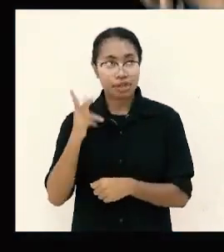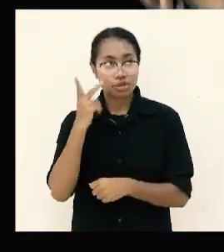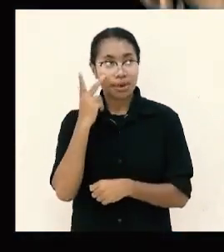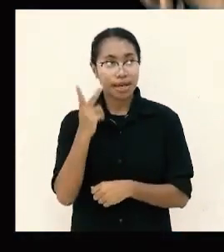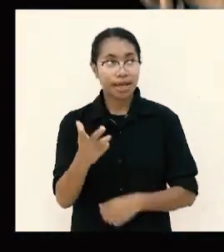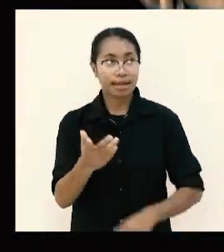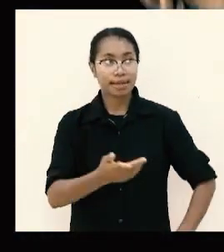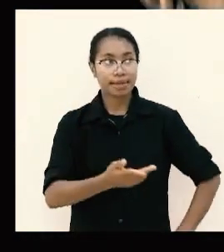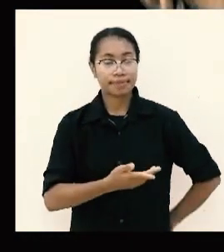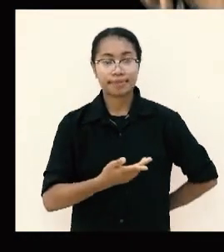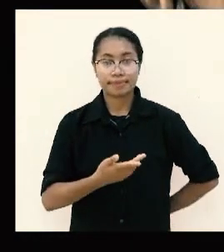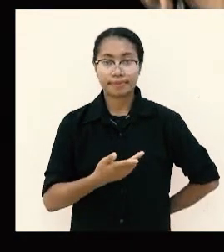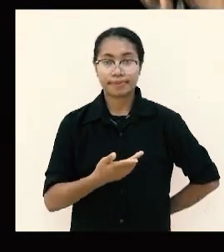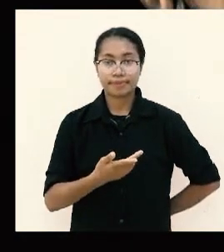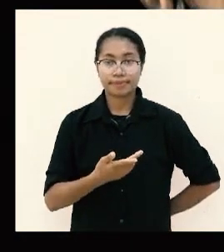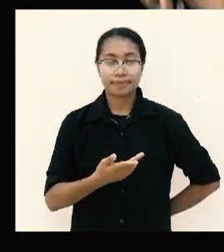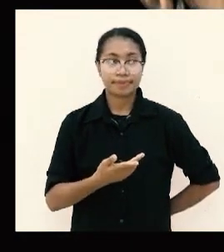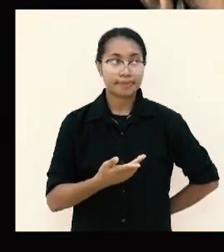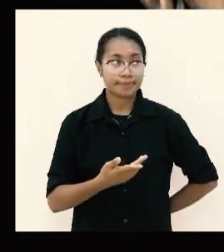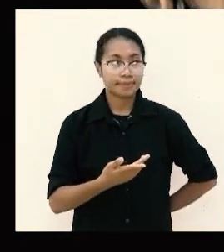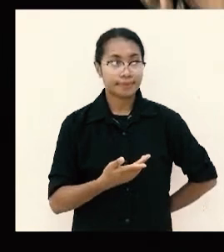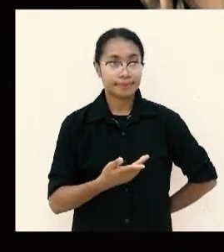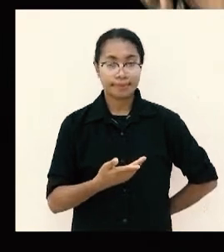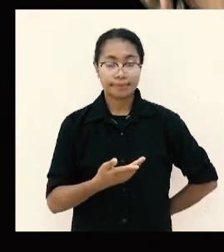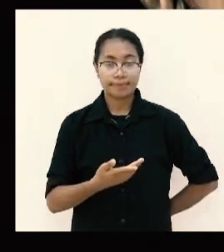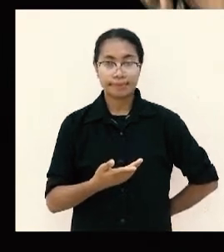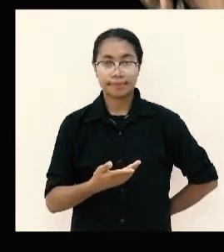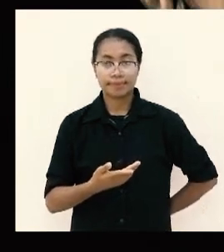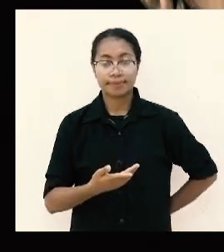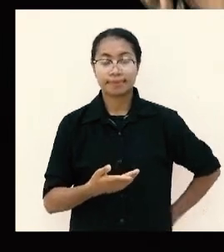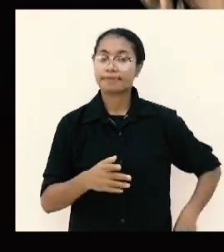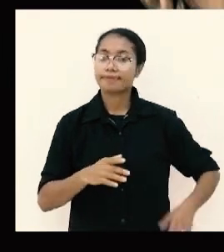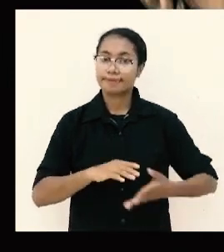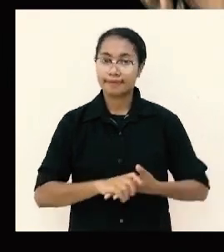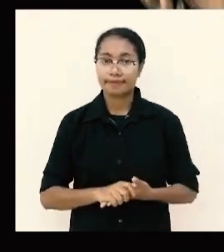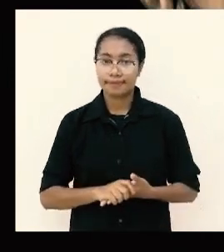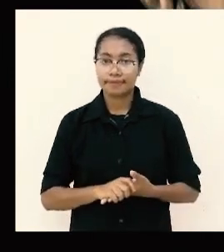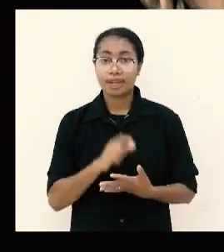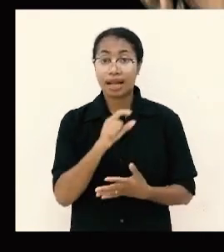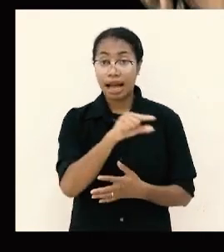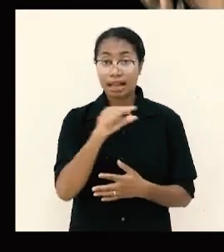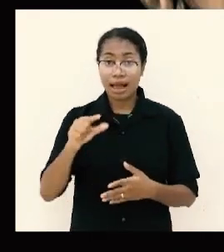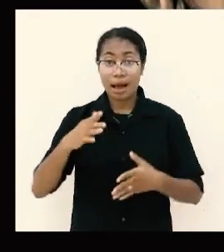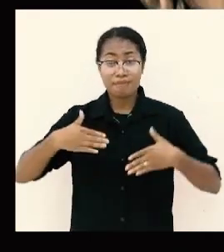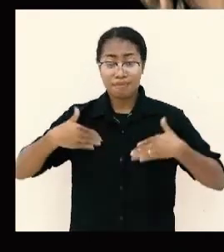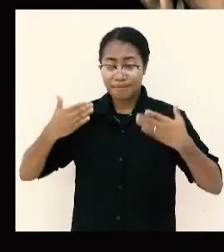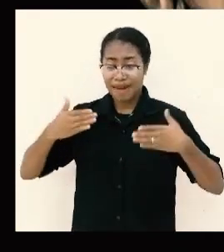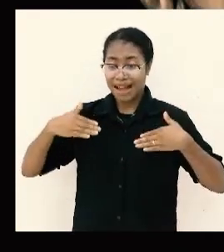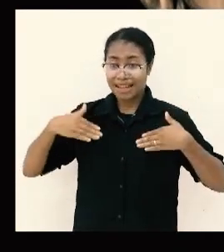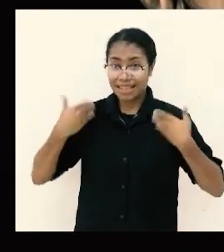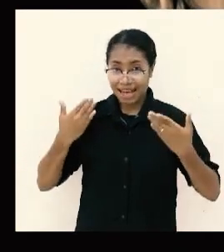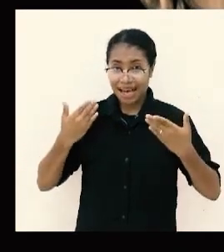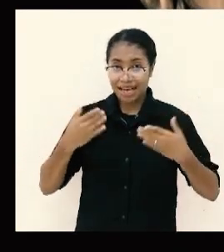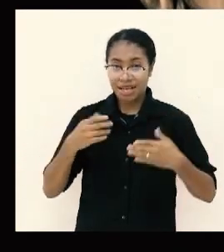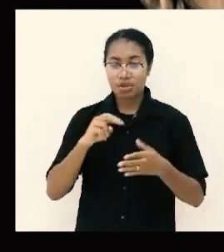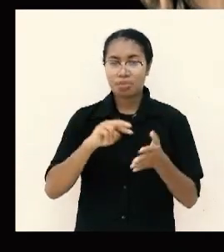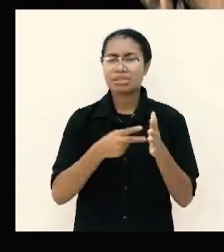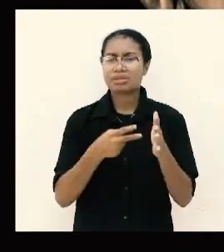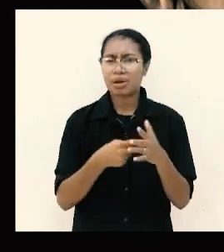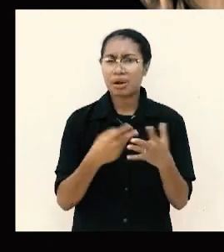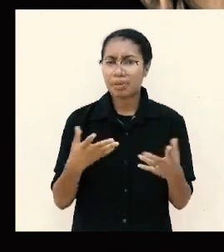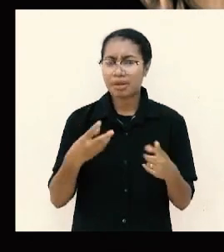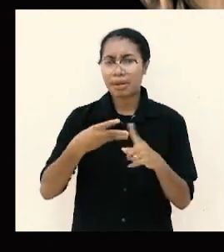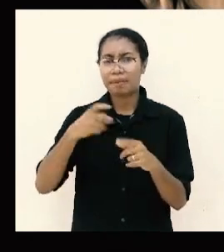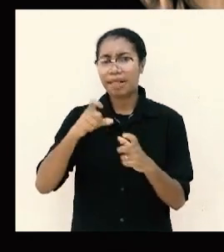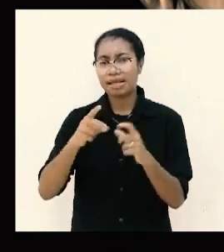berbahagia memberi daripada menerima kata berbahagia and Ivi menerjemah hanya blazed